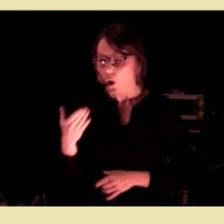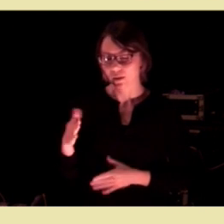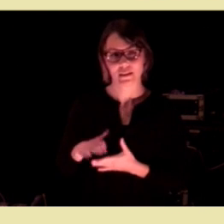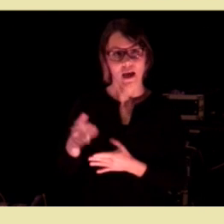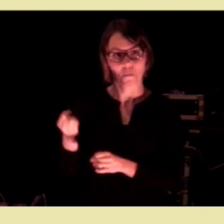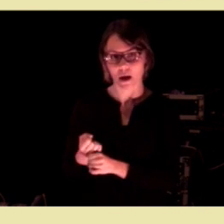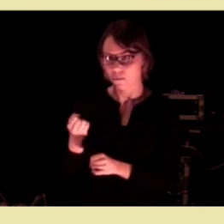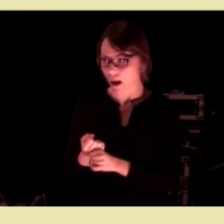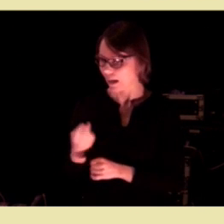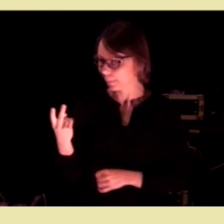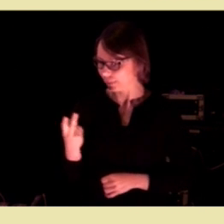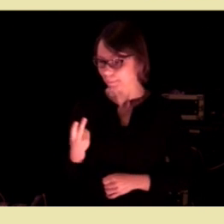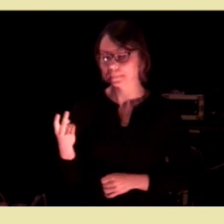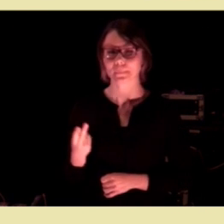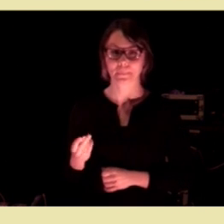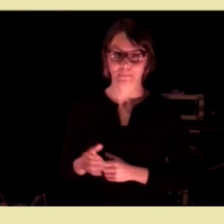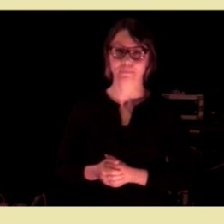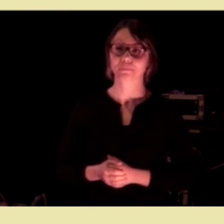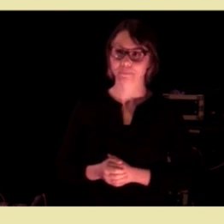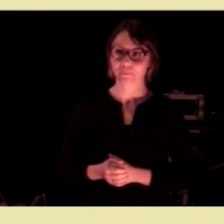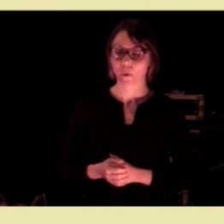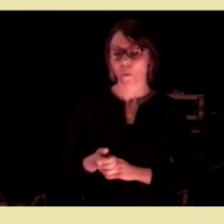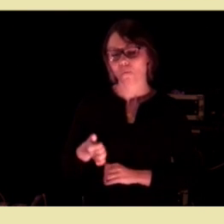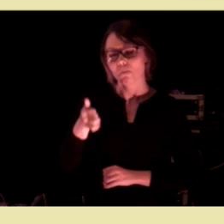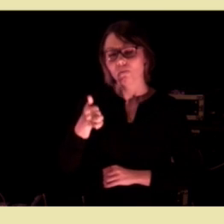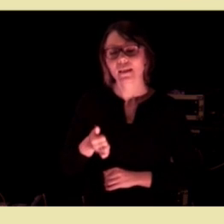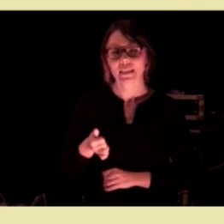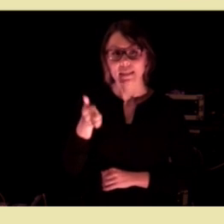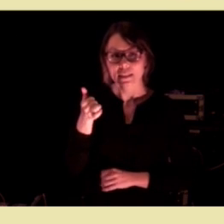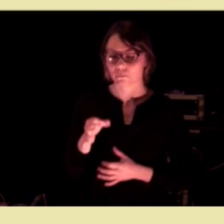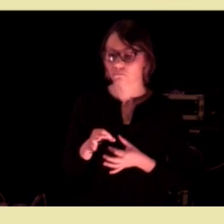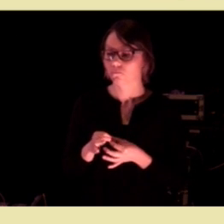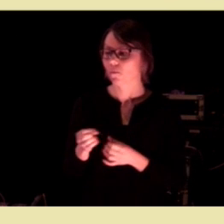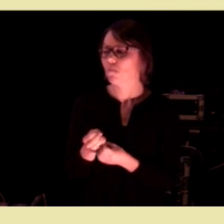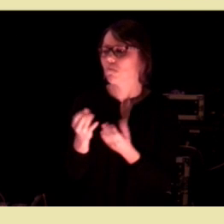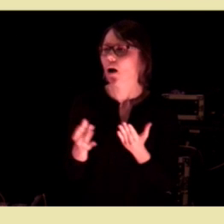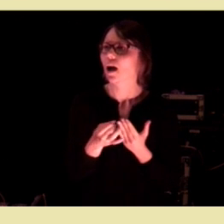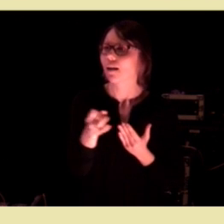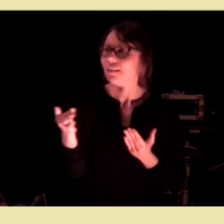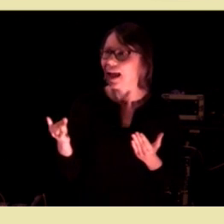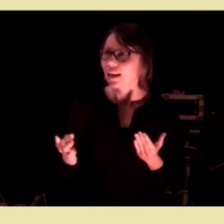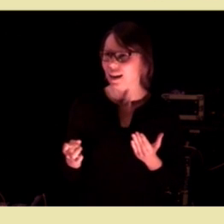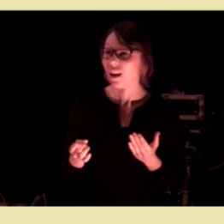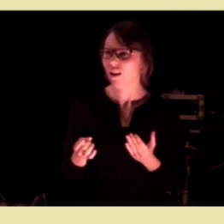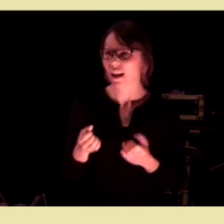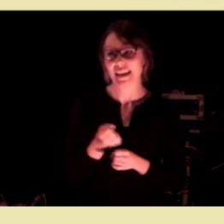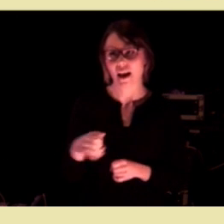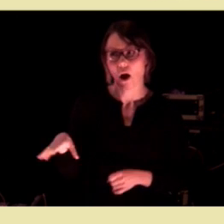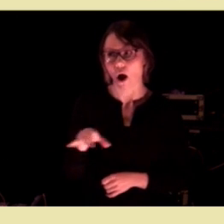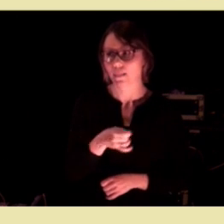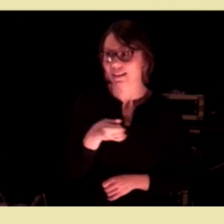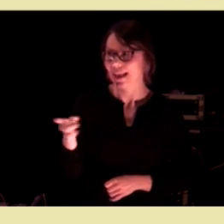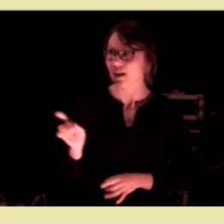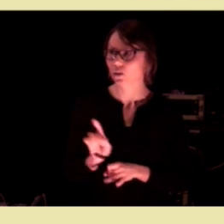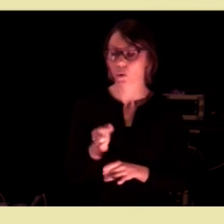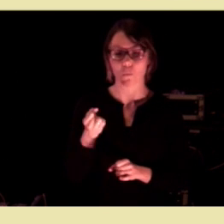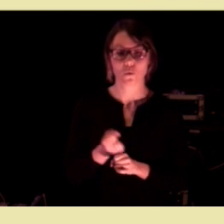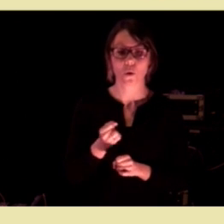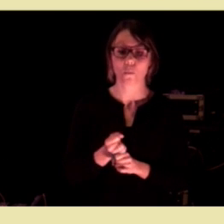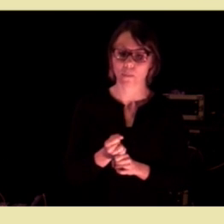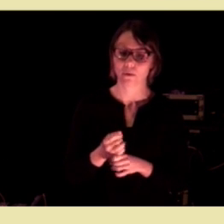samarbeid, og det er viktig for veldig mange av dere, eller jeg tror alle dere, som jobber